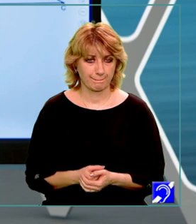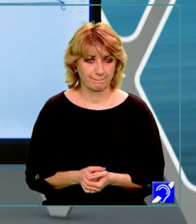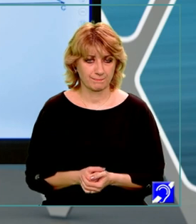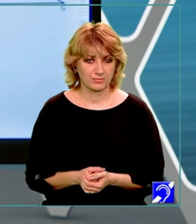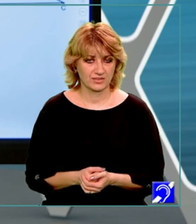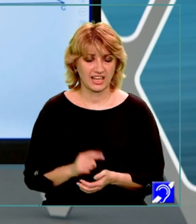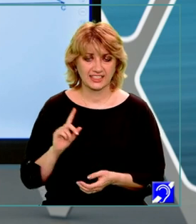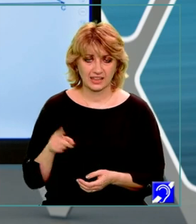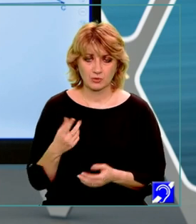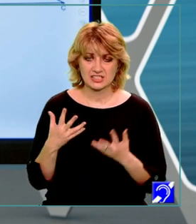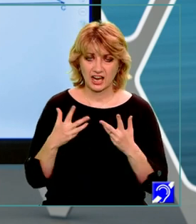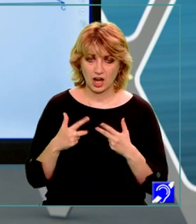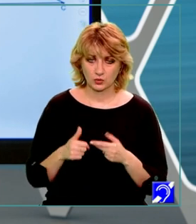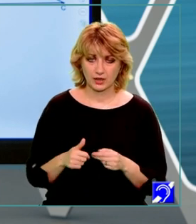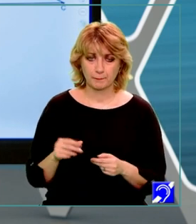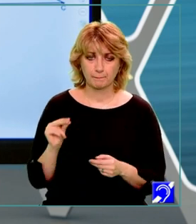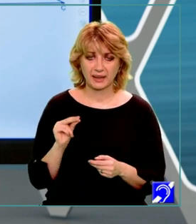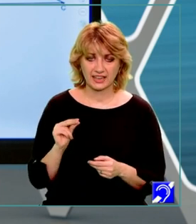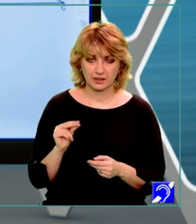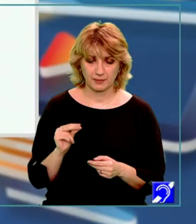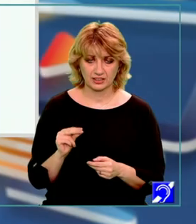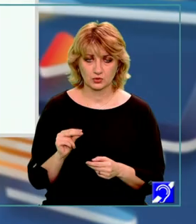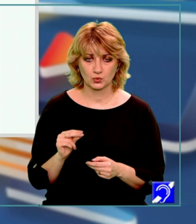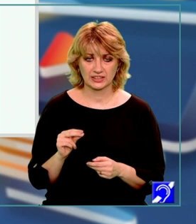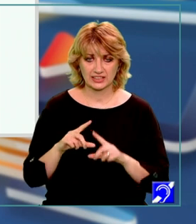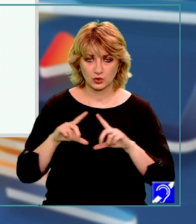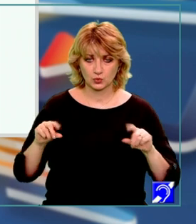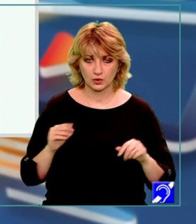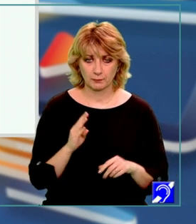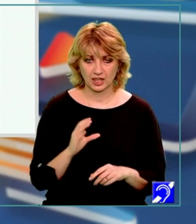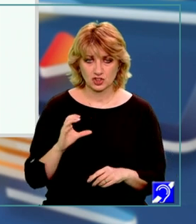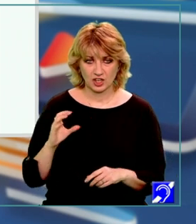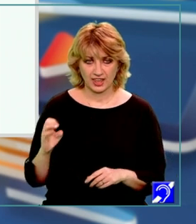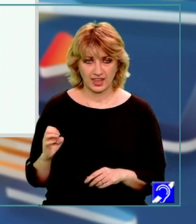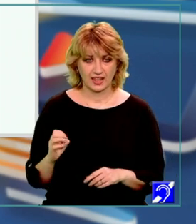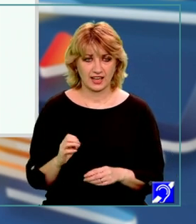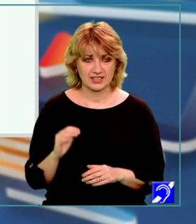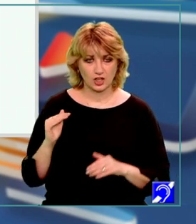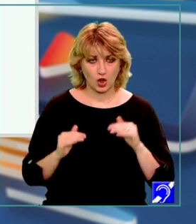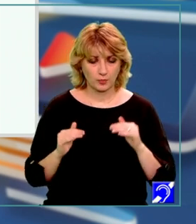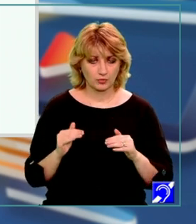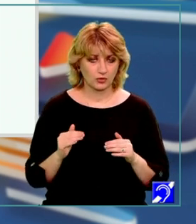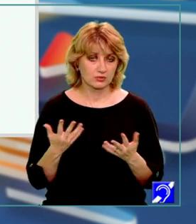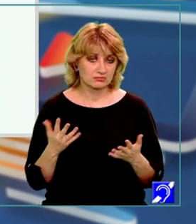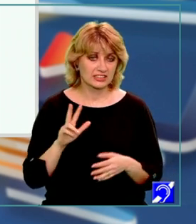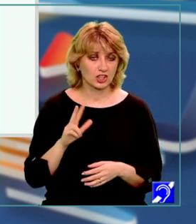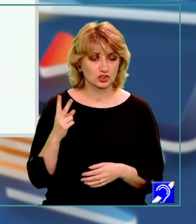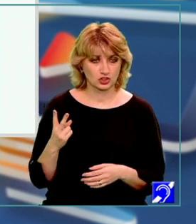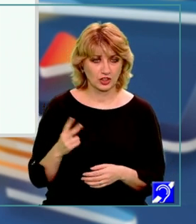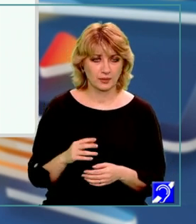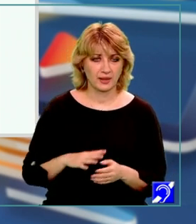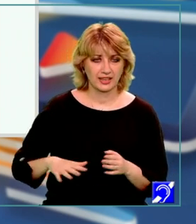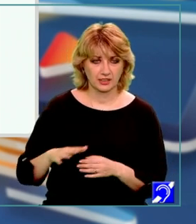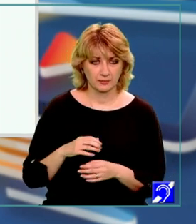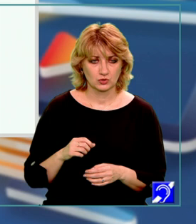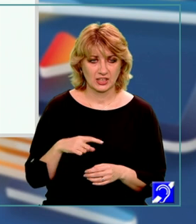trebuie să calculăm perimetrul triunghiului BCE pentru a-l putea compara cu 32 perimetrul oricărei figuri